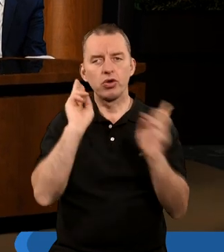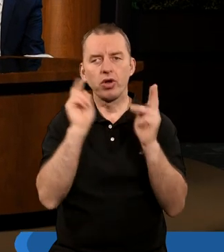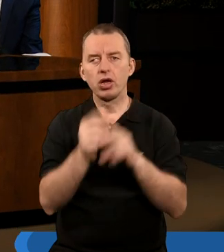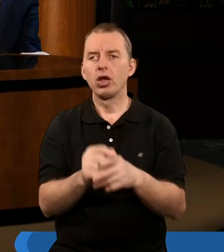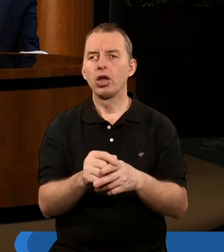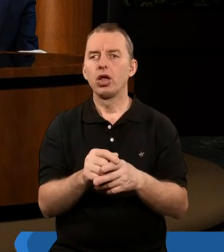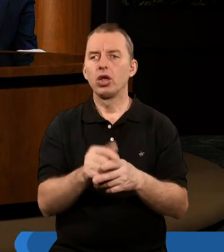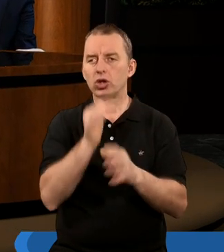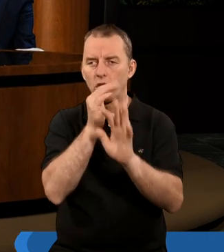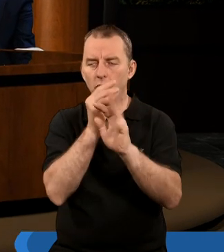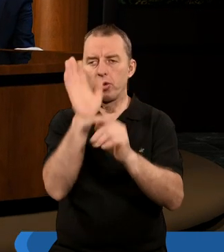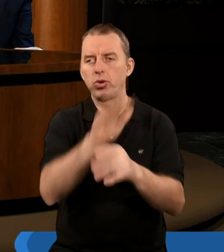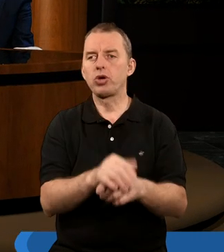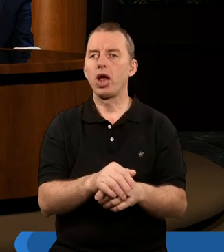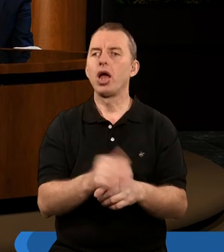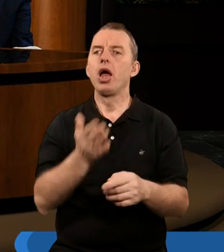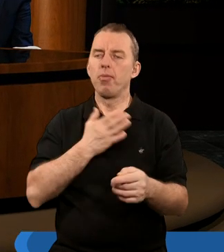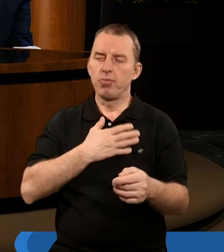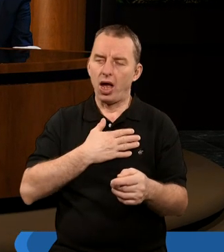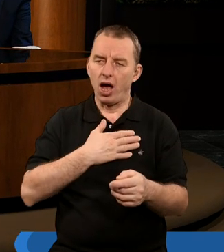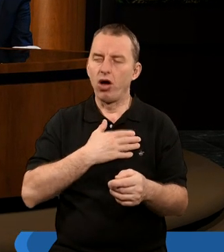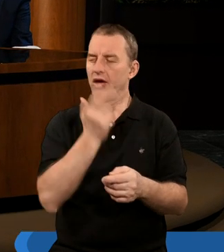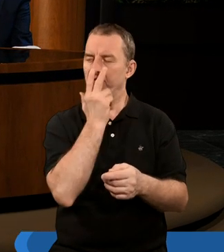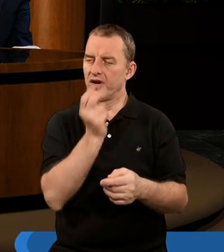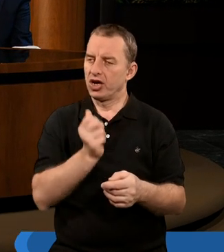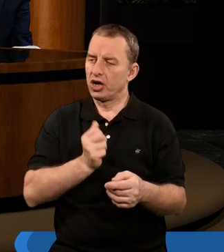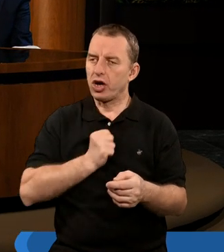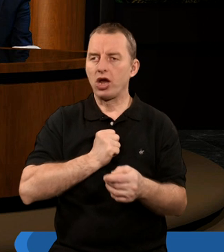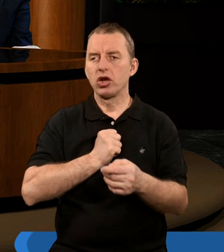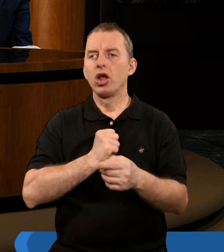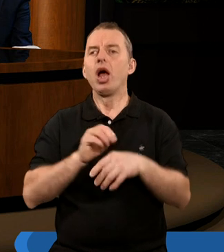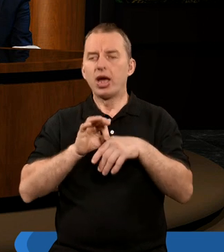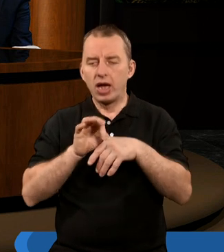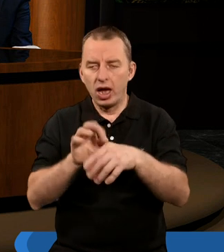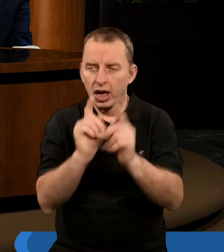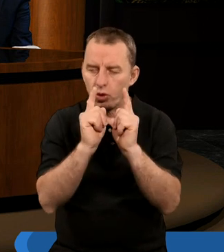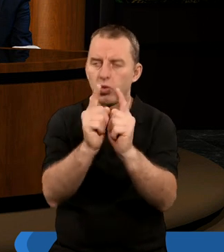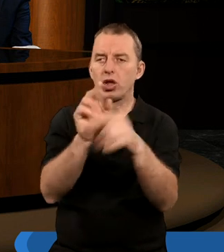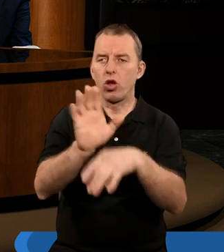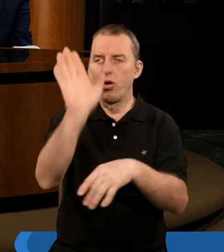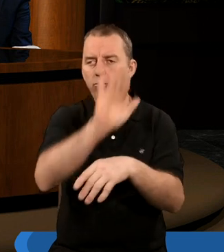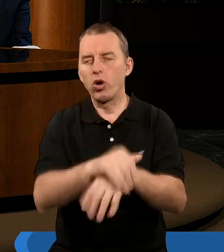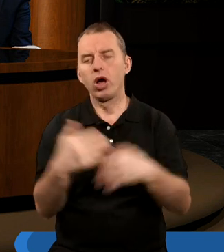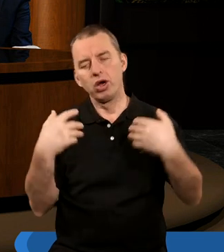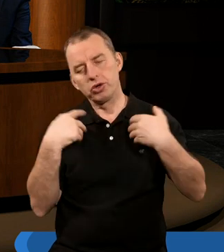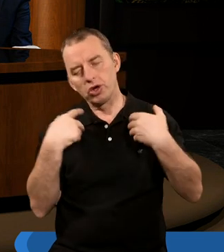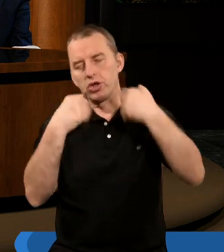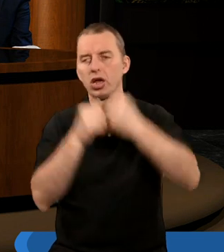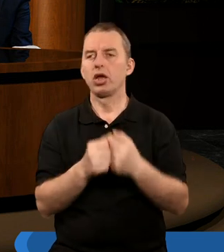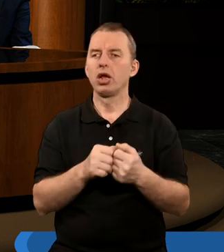rozlegającej się trąby lud Boży miał właśnie wyrazić jakby to, że kieruje się ku Bogu, że liczy na jego